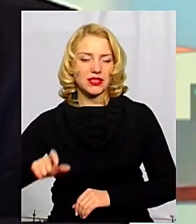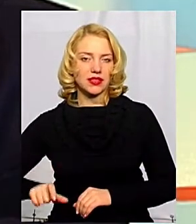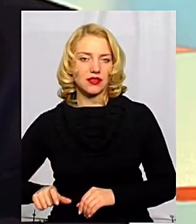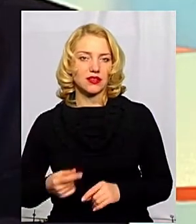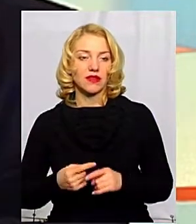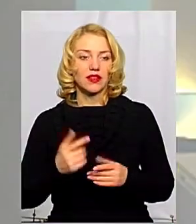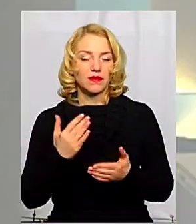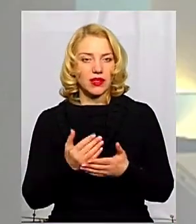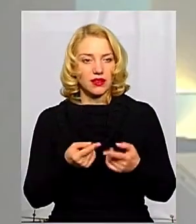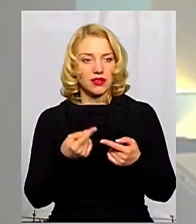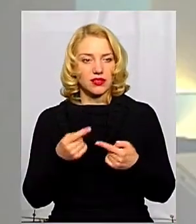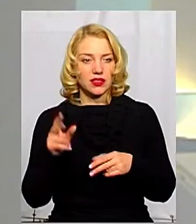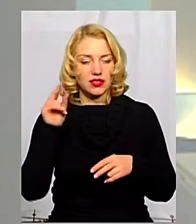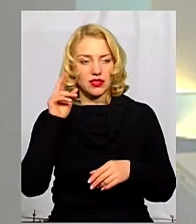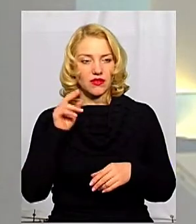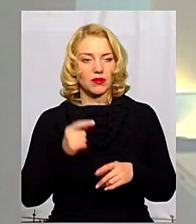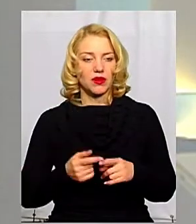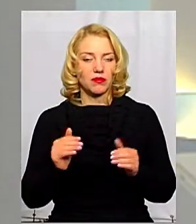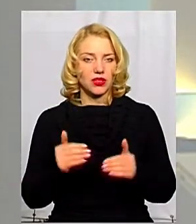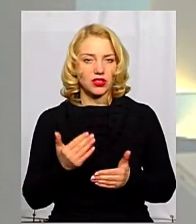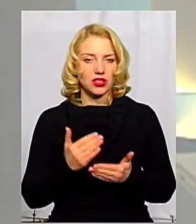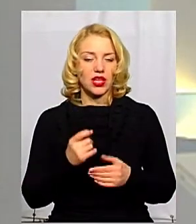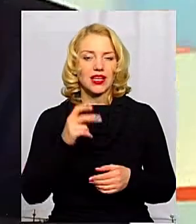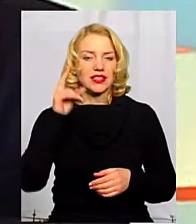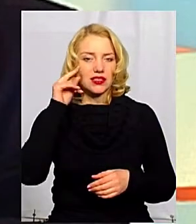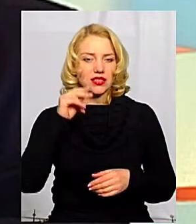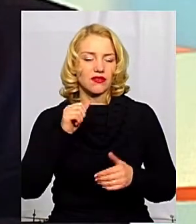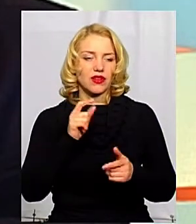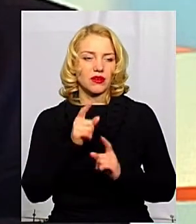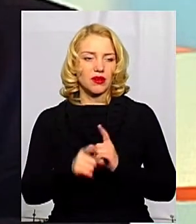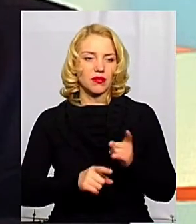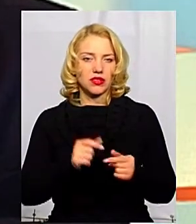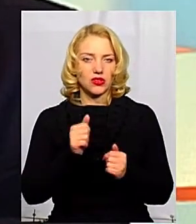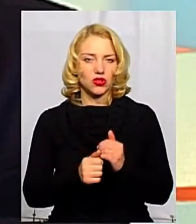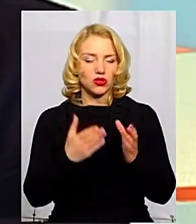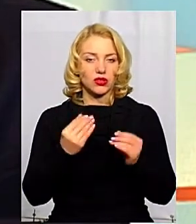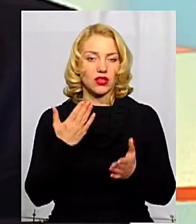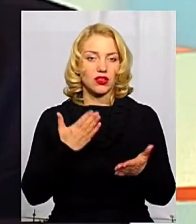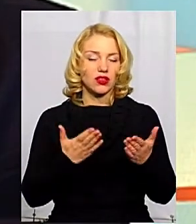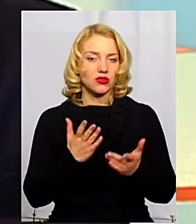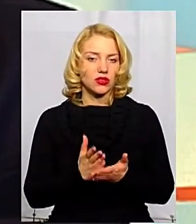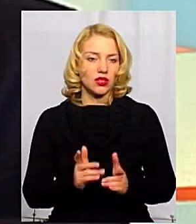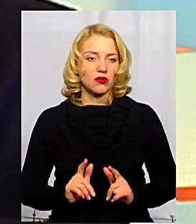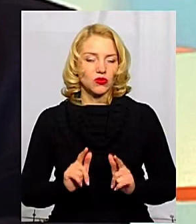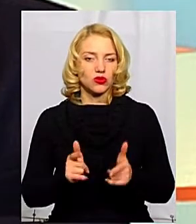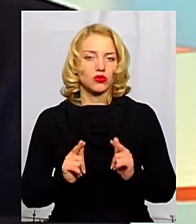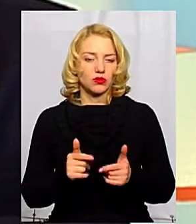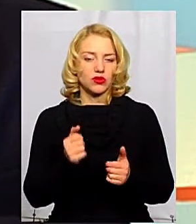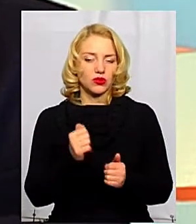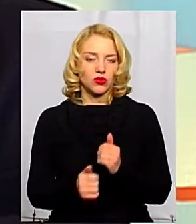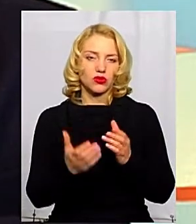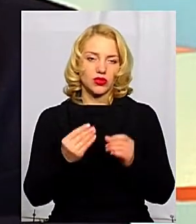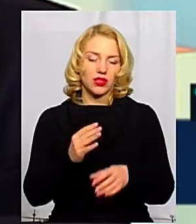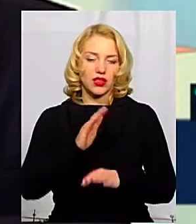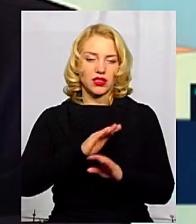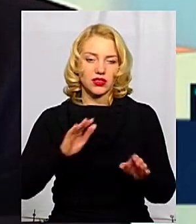Ну, трошки різниця ці. Ну, є різниця цифр, тому що вони міняються щодня. Якщо йде поступлення кожного дня, це і діти, і